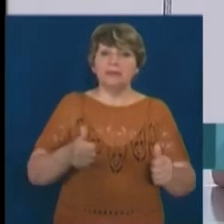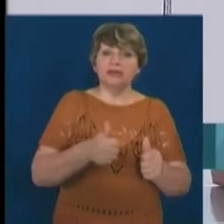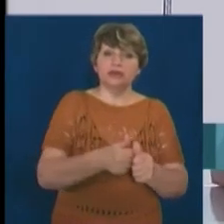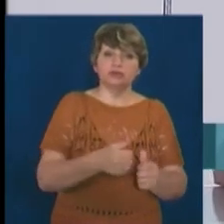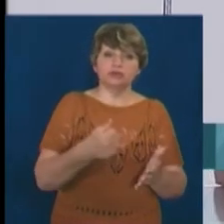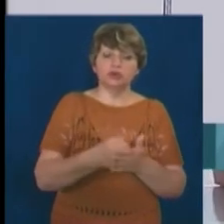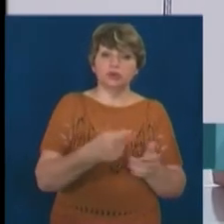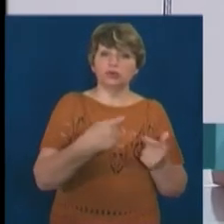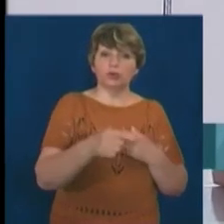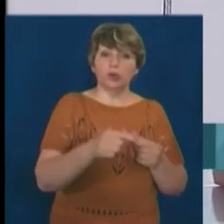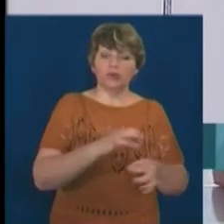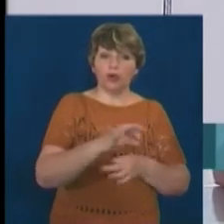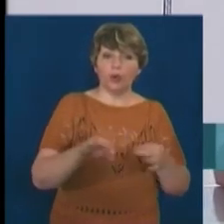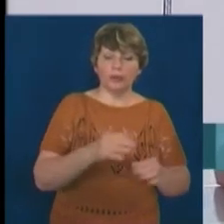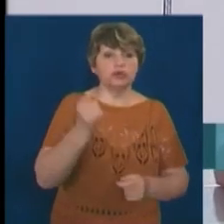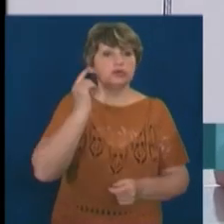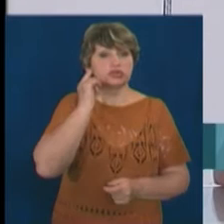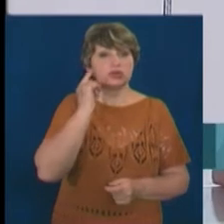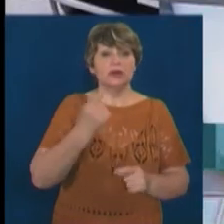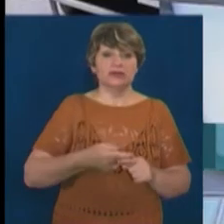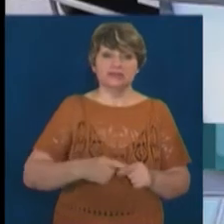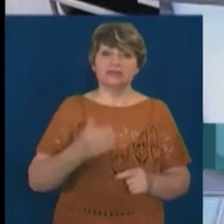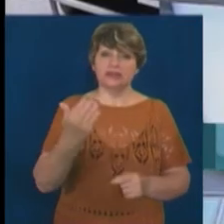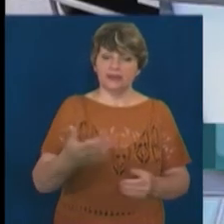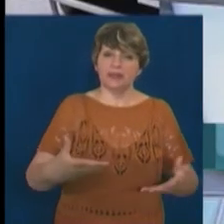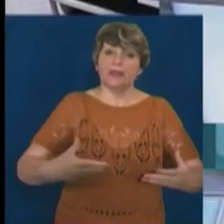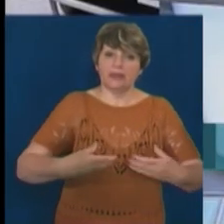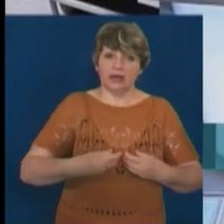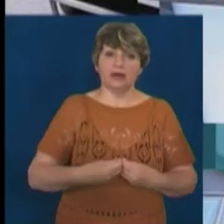вона чує в обговоренні, і її це надихає.